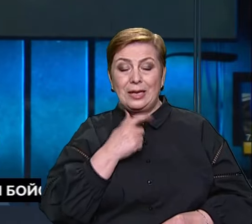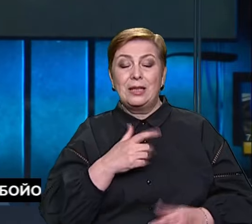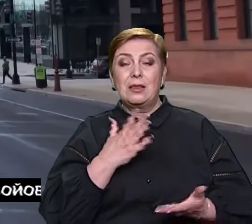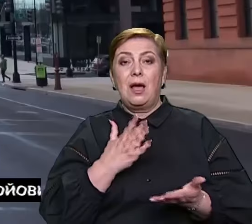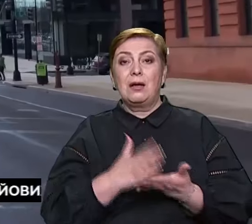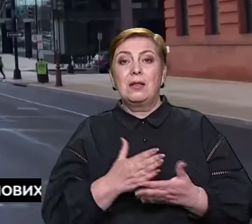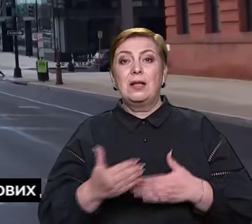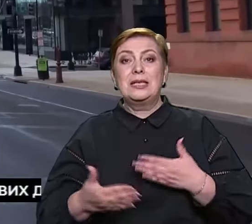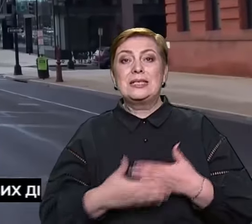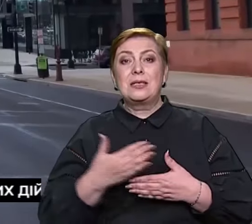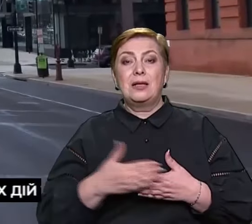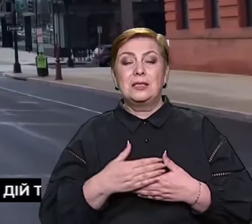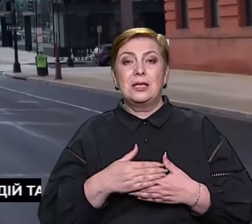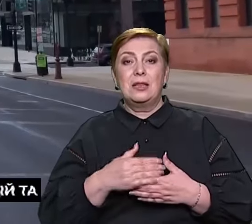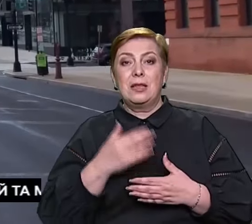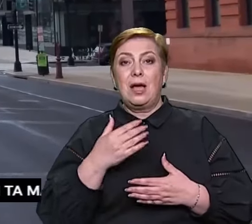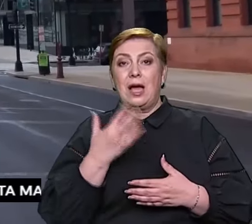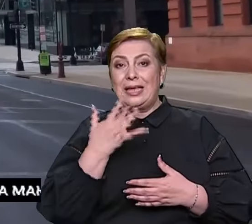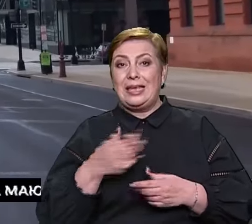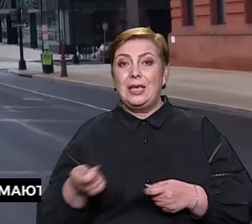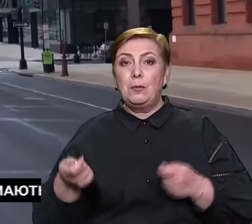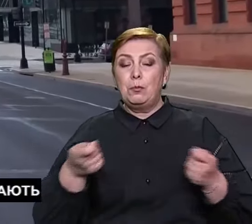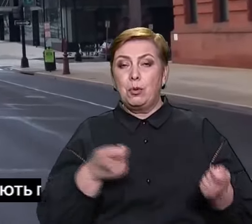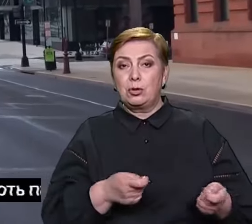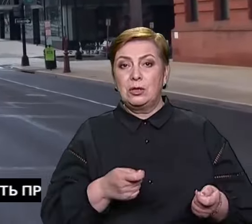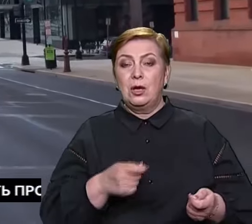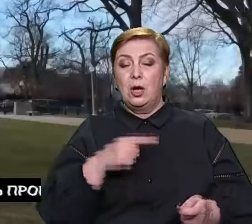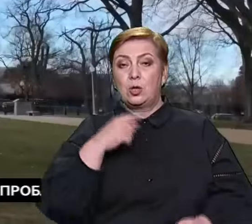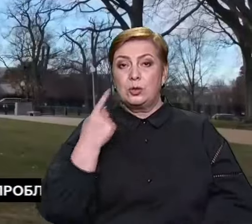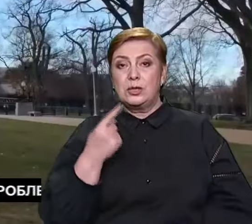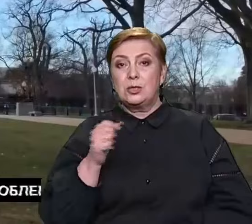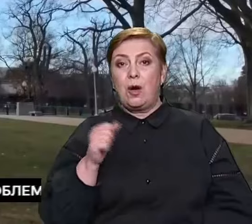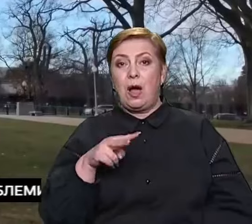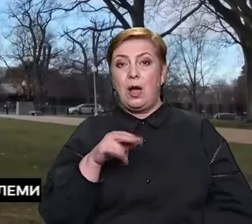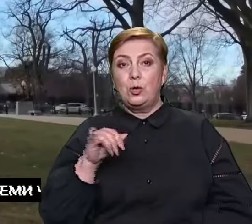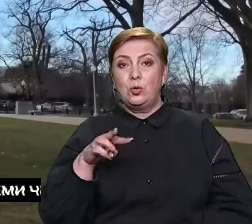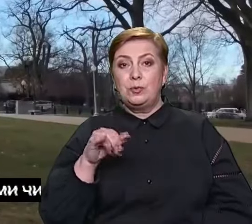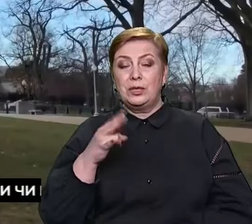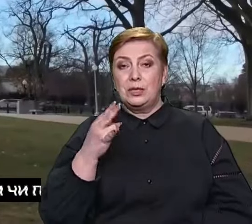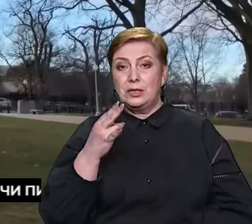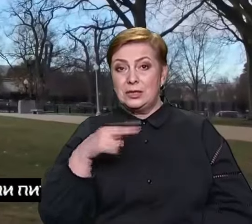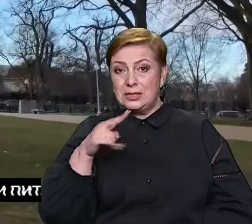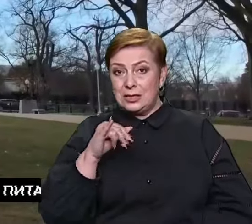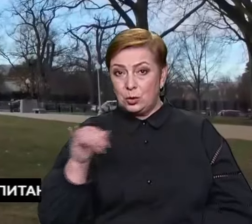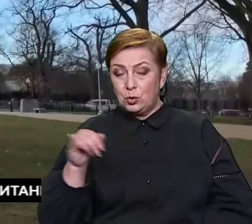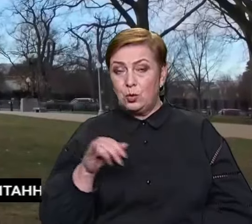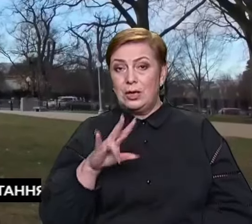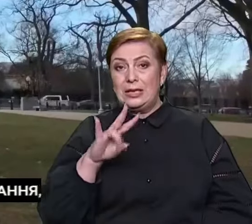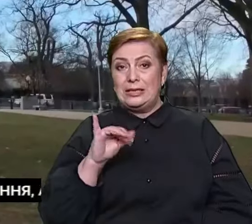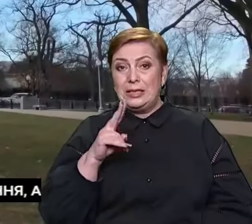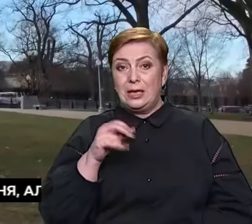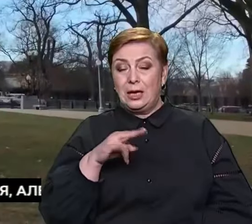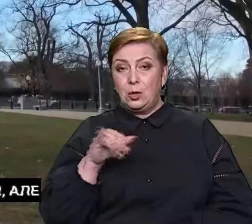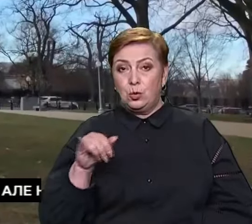санкції на імпорт російського алюмідію, мідію та нікелю. Як повідомили на сайтах відомств, відтепер ці